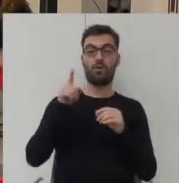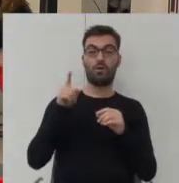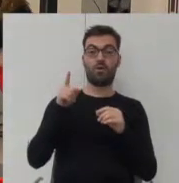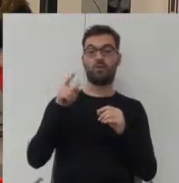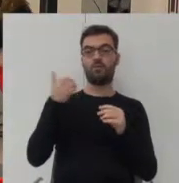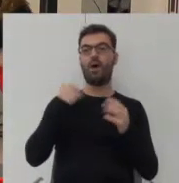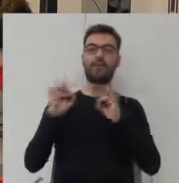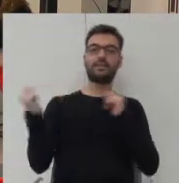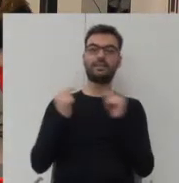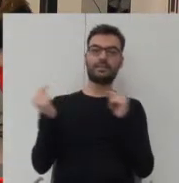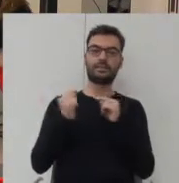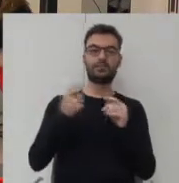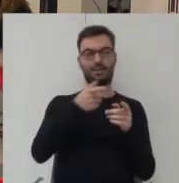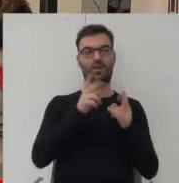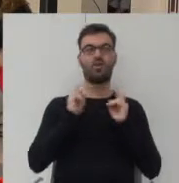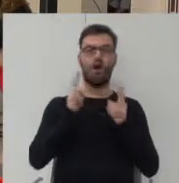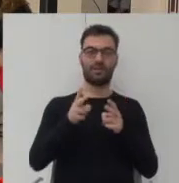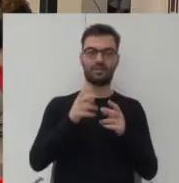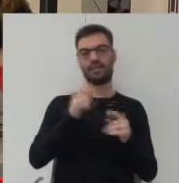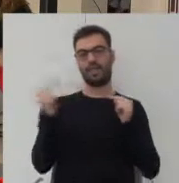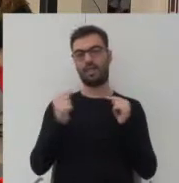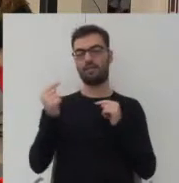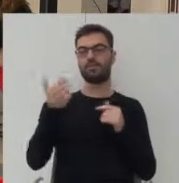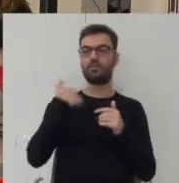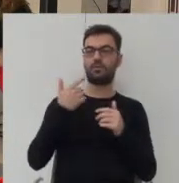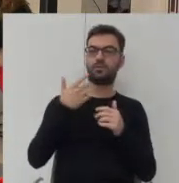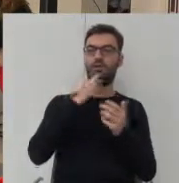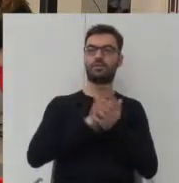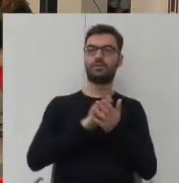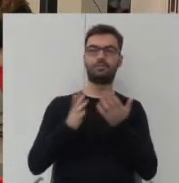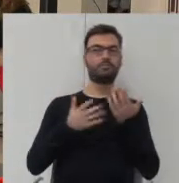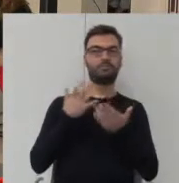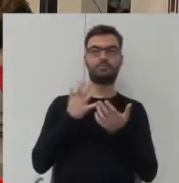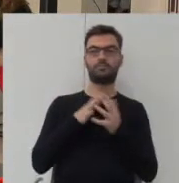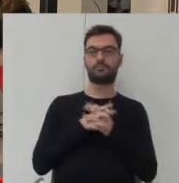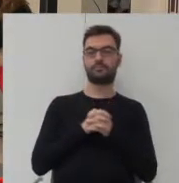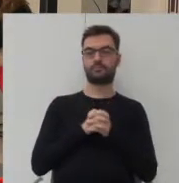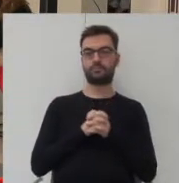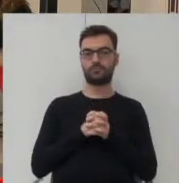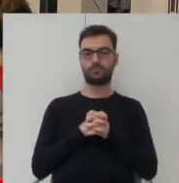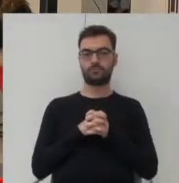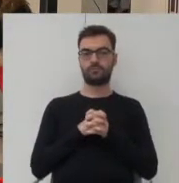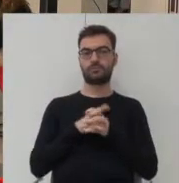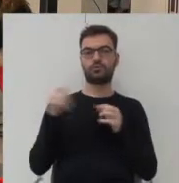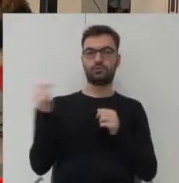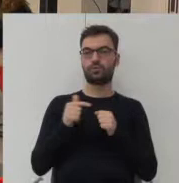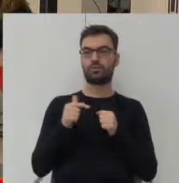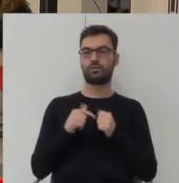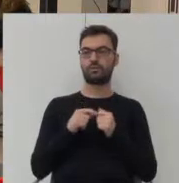taka dyskusja w kuluarach. Pojawiło się takie zdanie, że trzeba nam